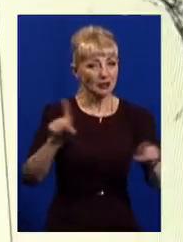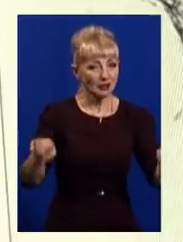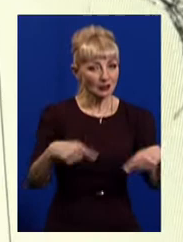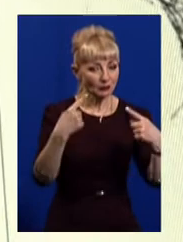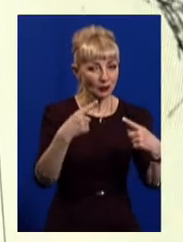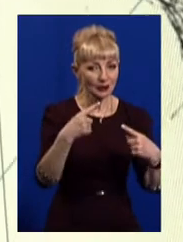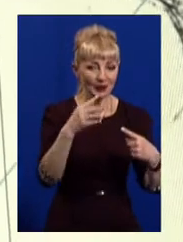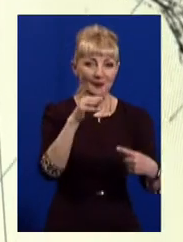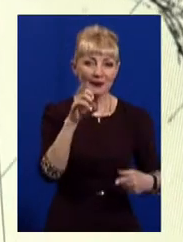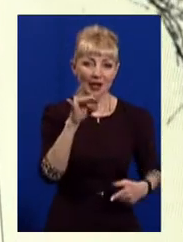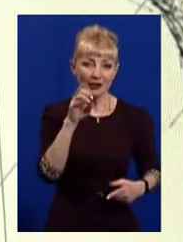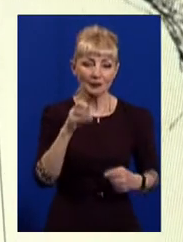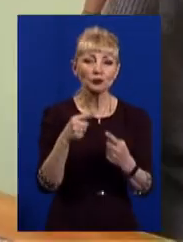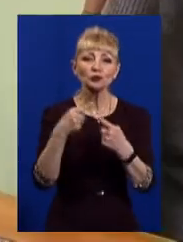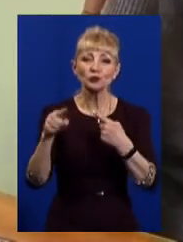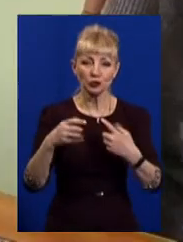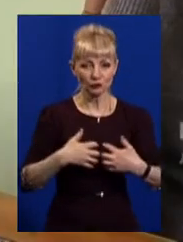-талісману з іншою твариною.